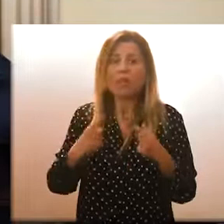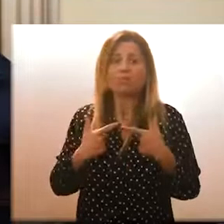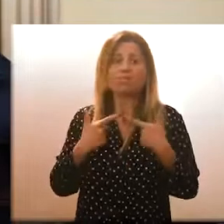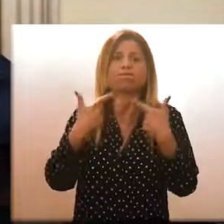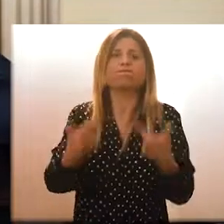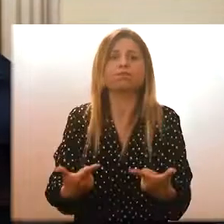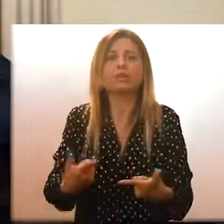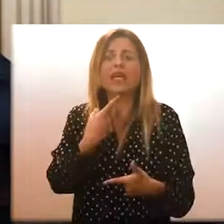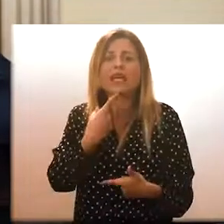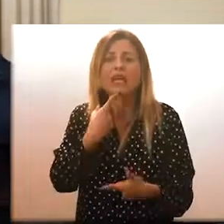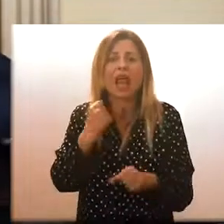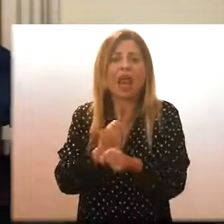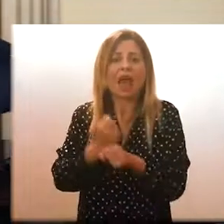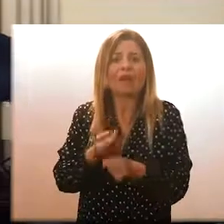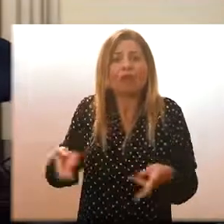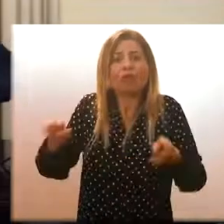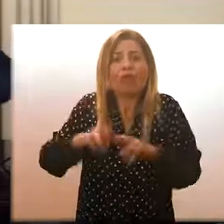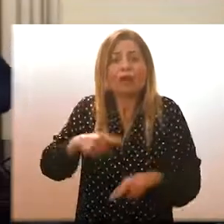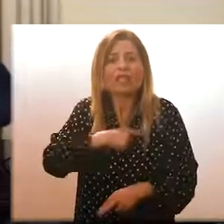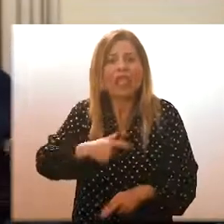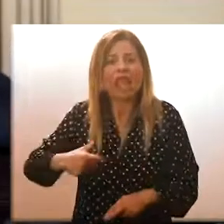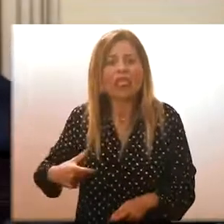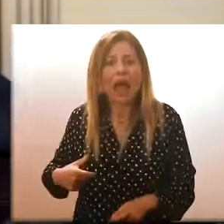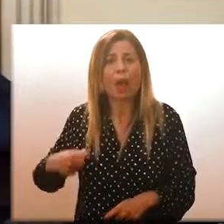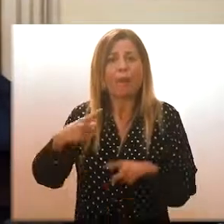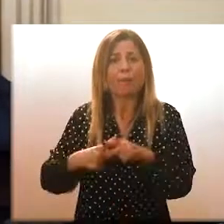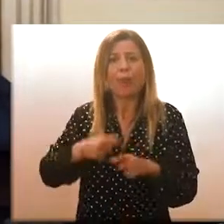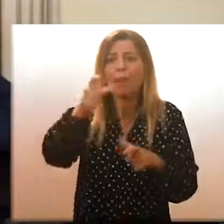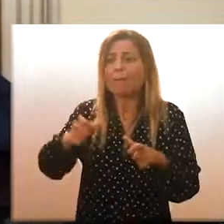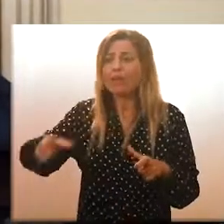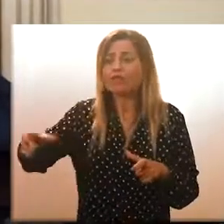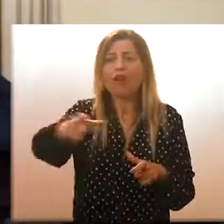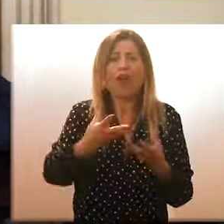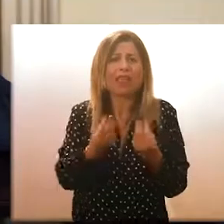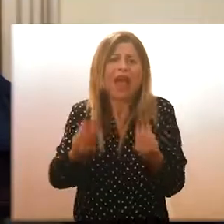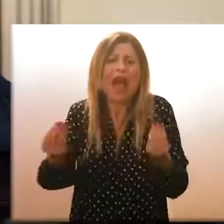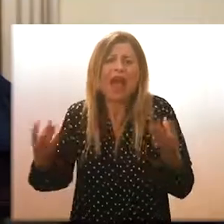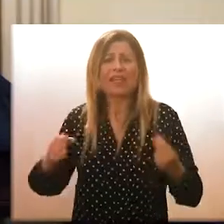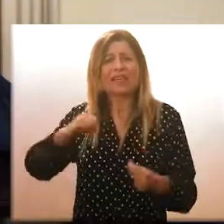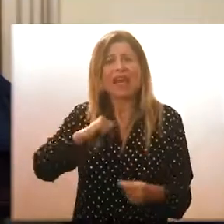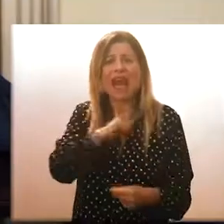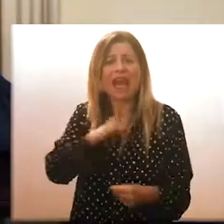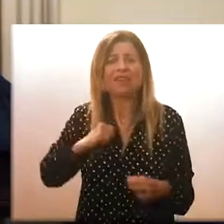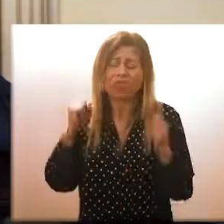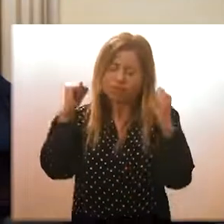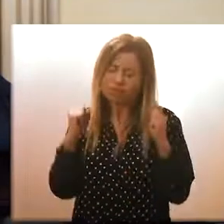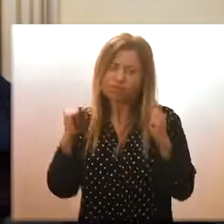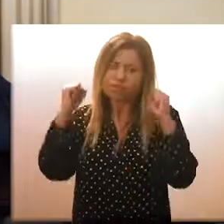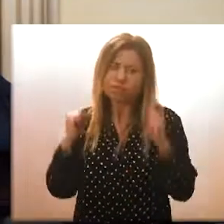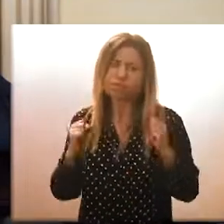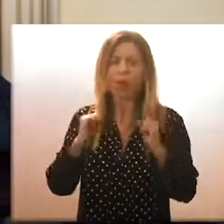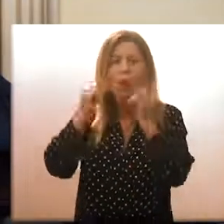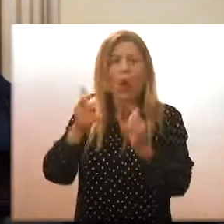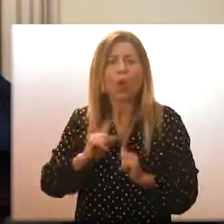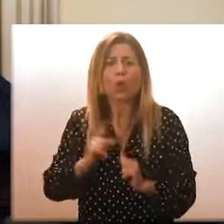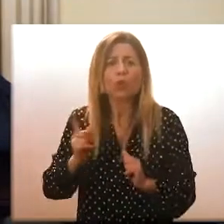dei sindaci e va a discapito dei cittadini che con tantissimi sacrifici stanno rispettando le regole.